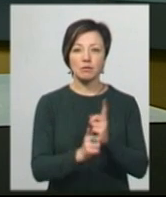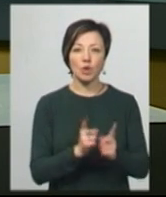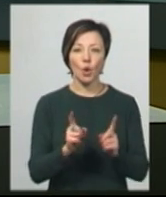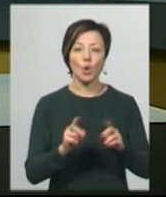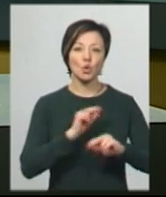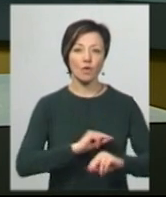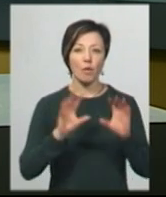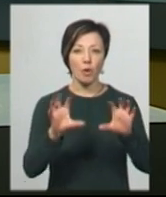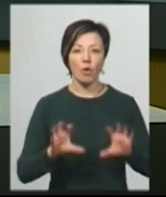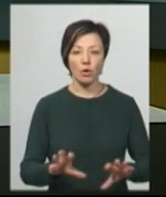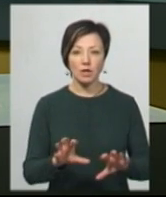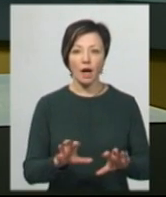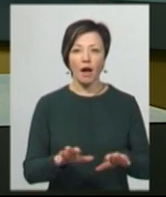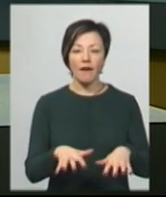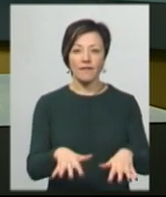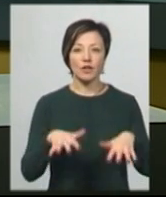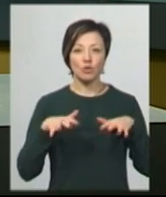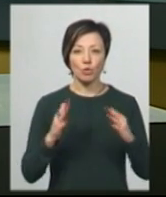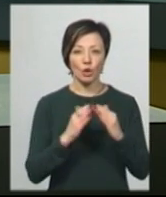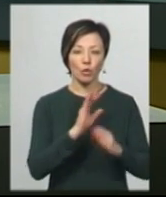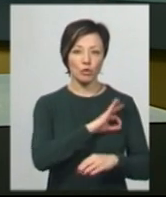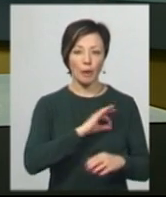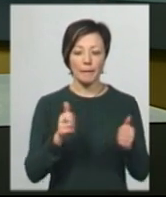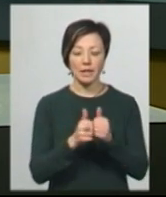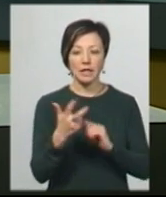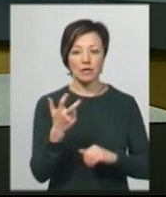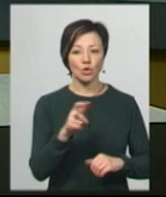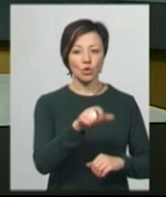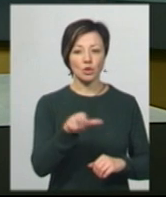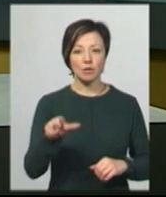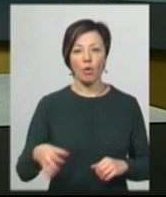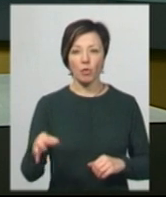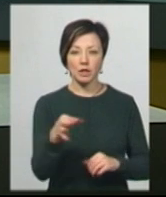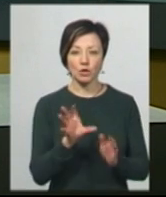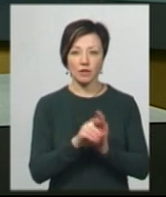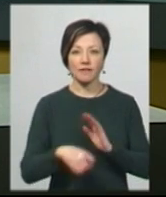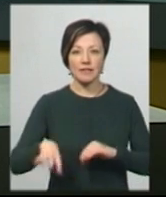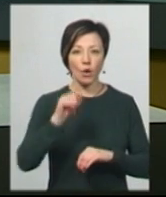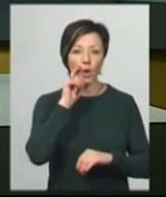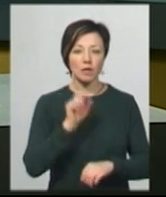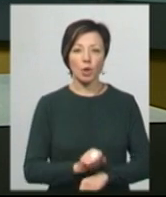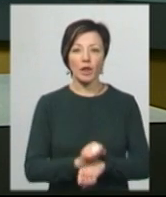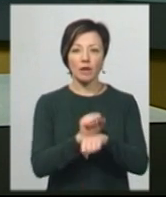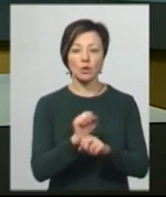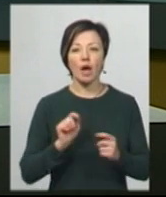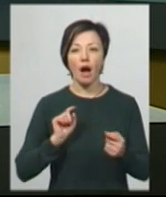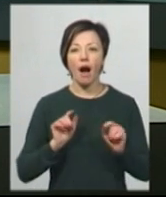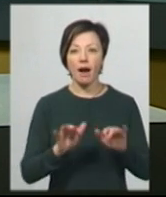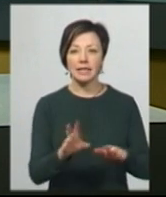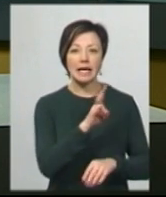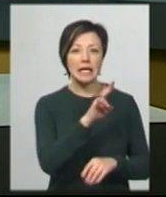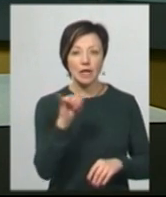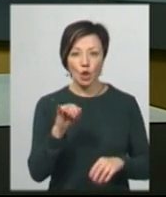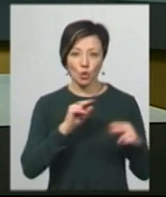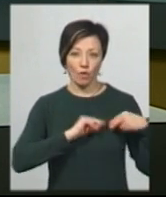кодексі відбулося вічі в будинку профспілок. Близько трьохсот осіб краю долучилися до всеукраїнської протестної акції «Ні трудовому